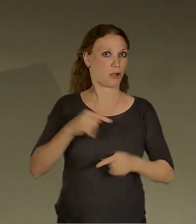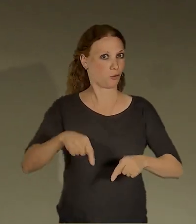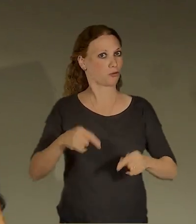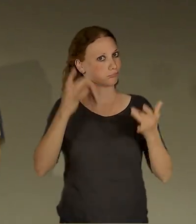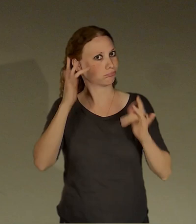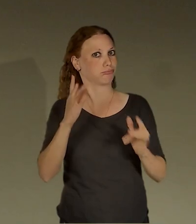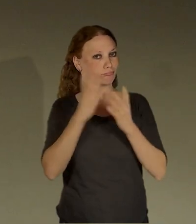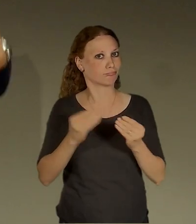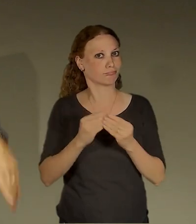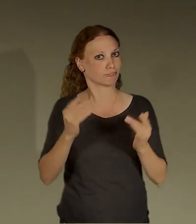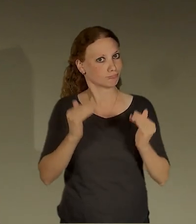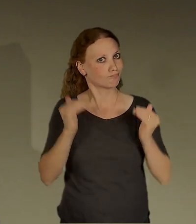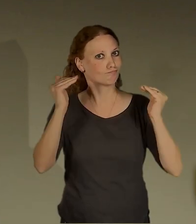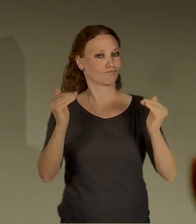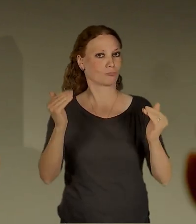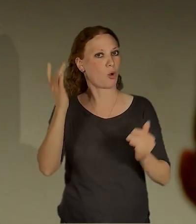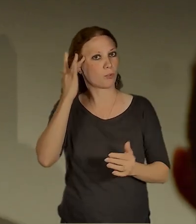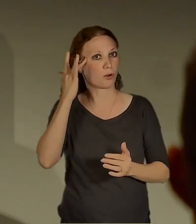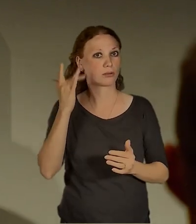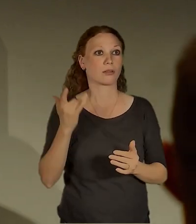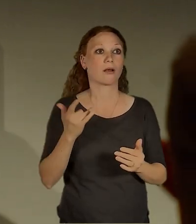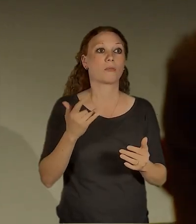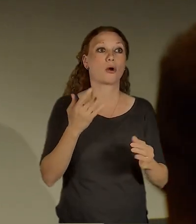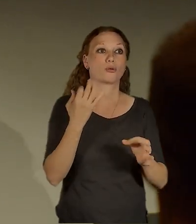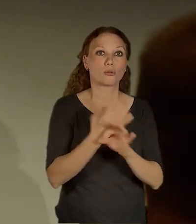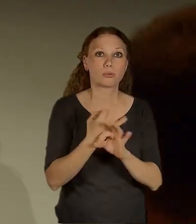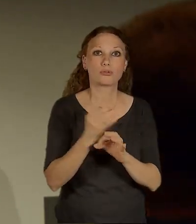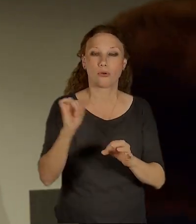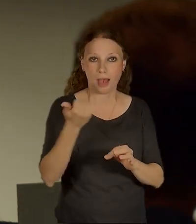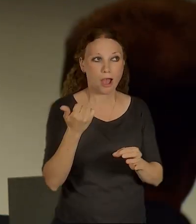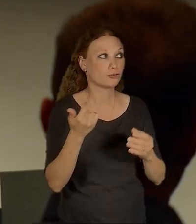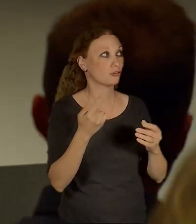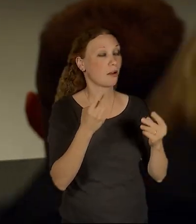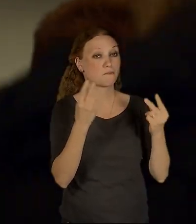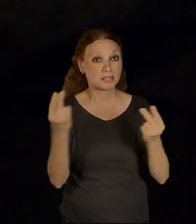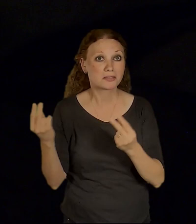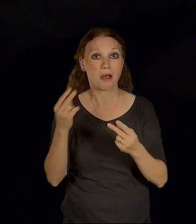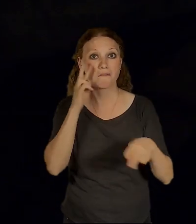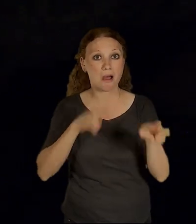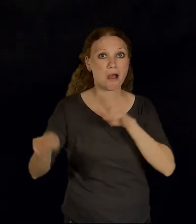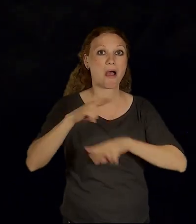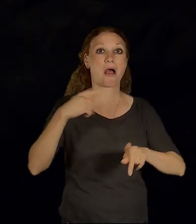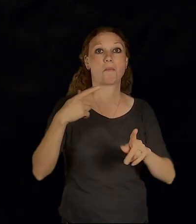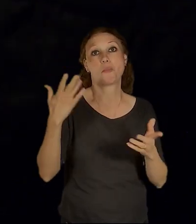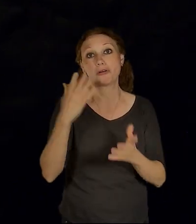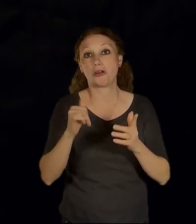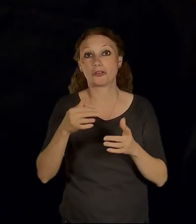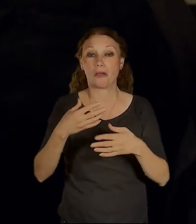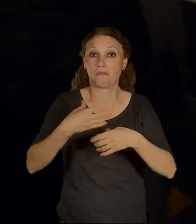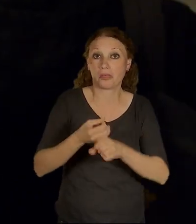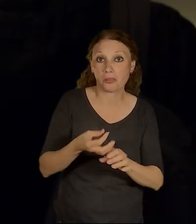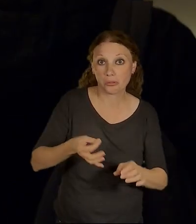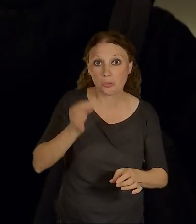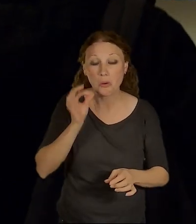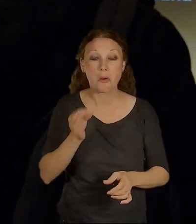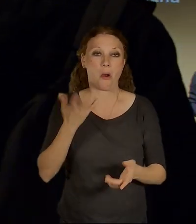zde v kempu, prohledněte si třeba ještě výstavu, stíhnete možná ještě jedno víno a užijte si hezký večer a doufám, že během tohohle měsíce a